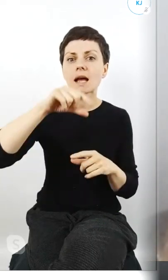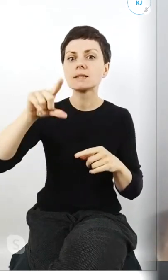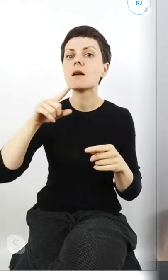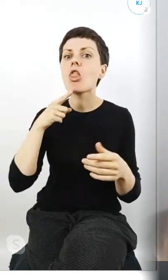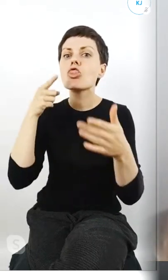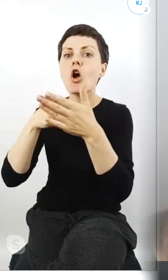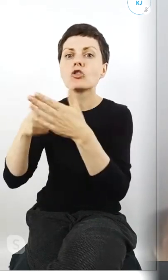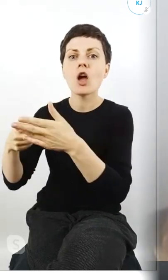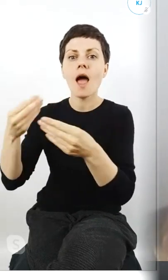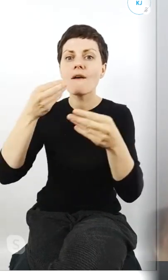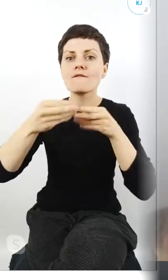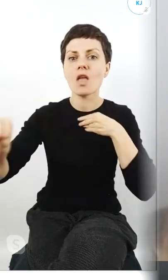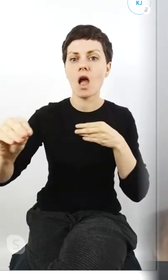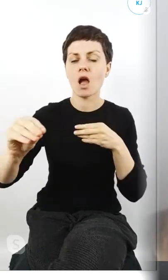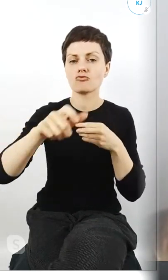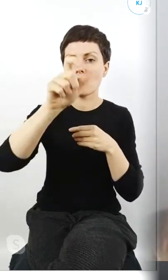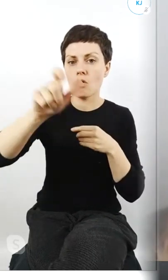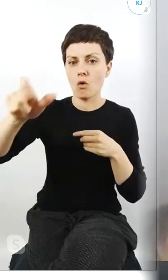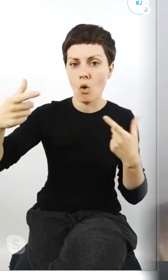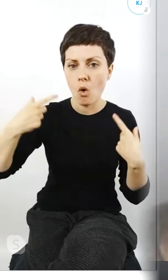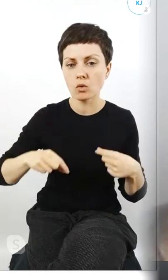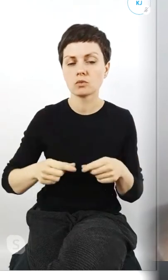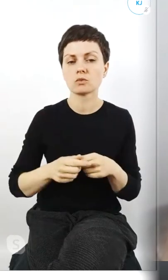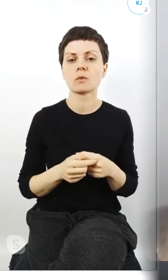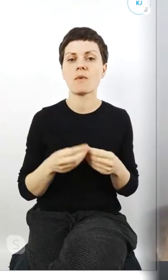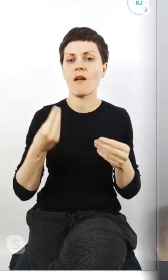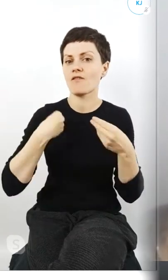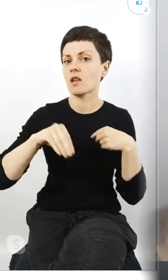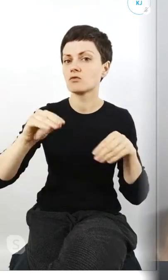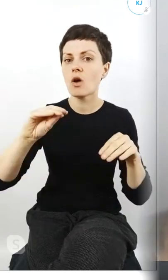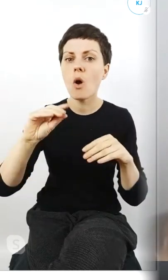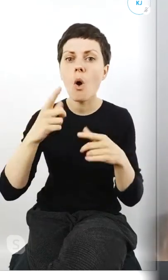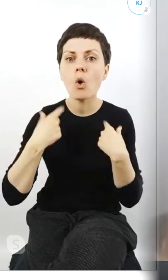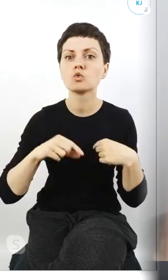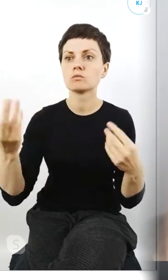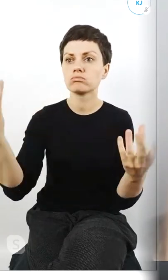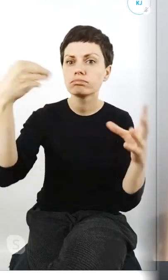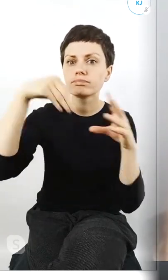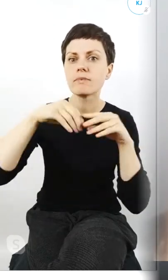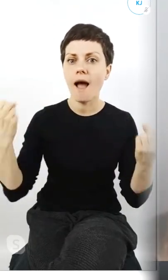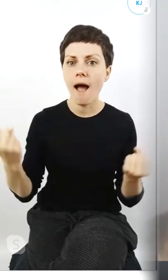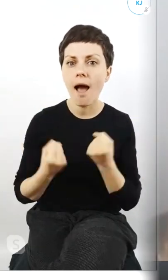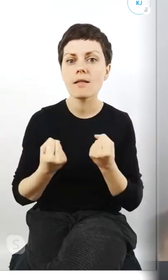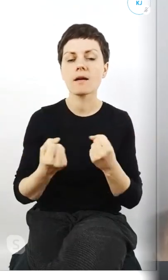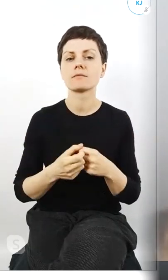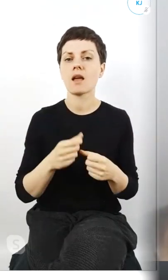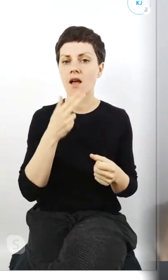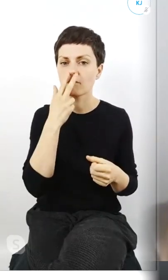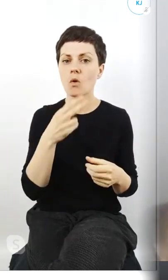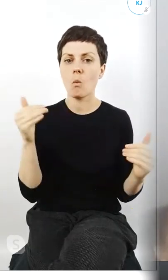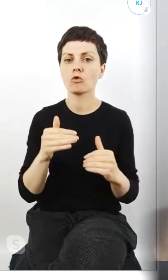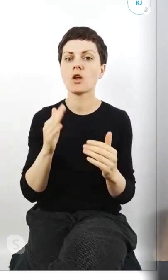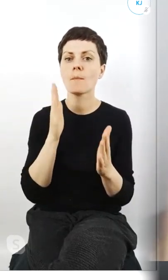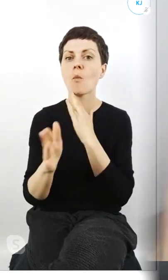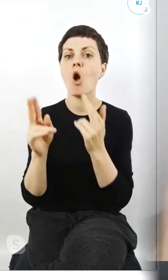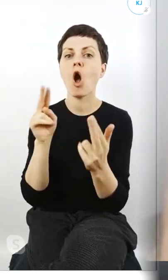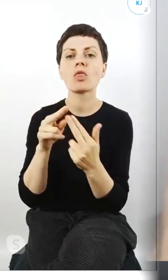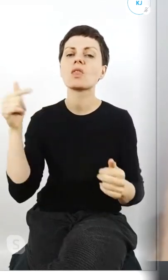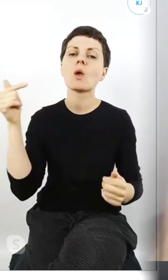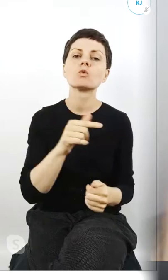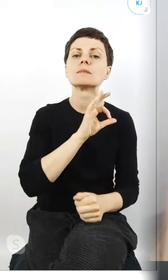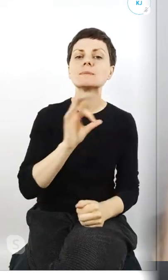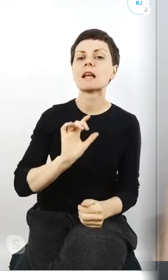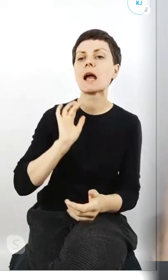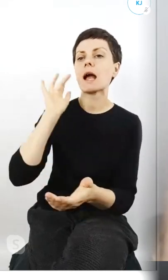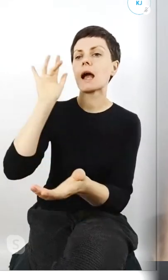ilości osób, większa ilość osób jest zaangażowana w odpowiedzi, jest też taki bezpośredni kontakt, nie musimy gdzieś iść, do kogoś dzwonić,